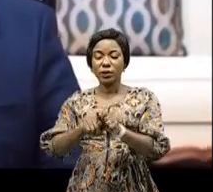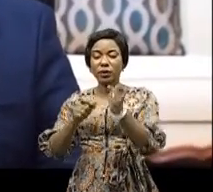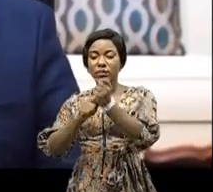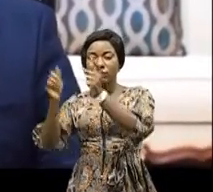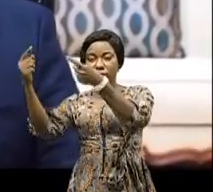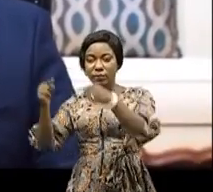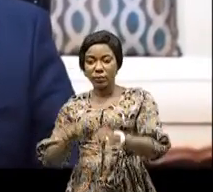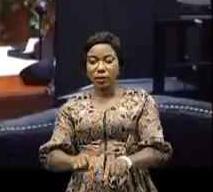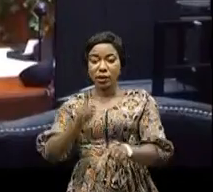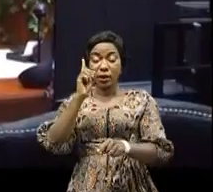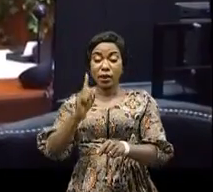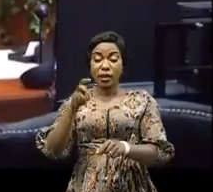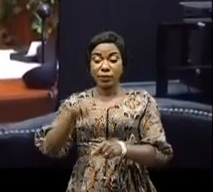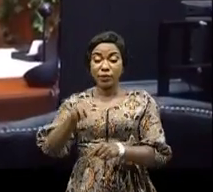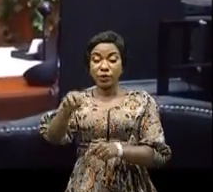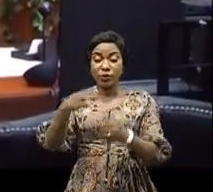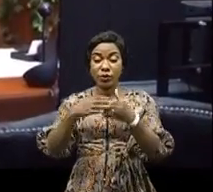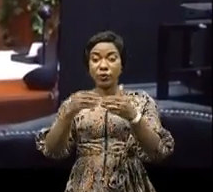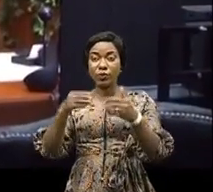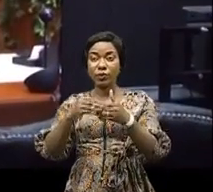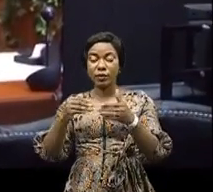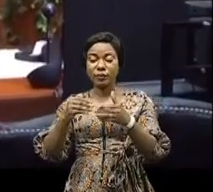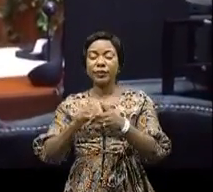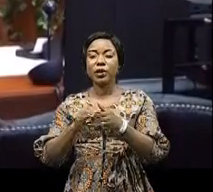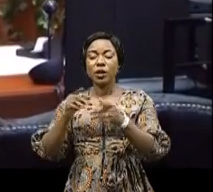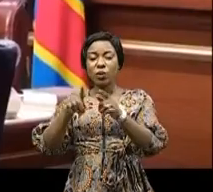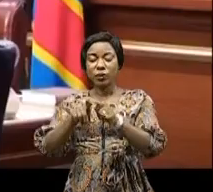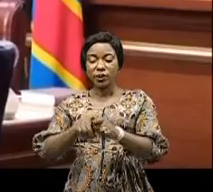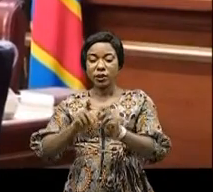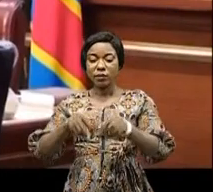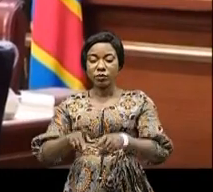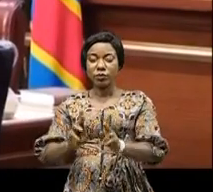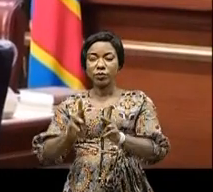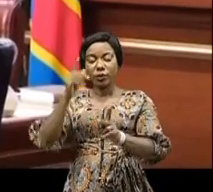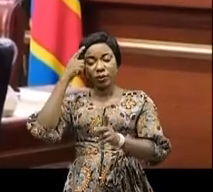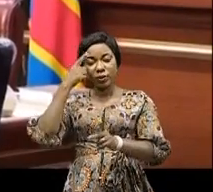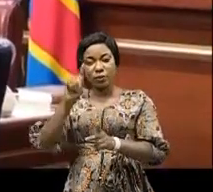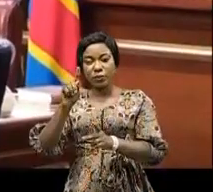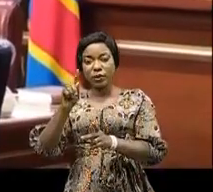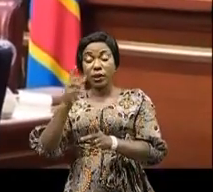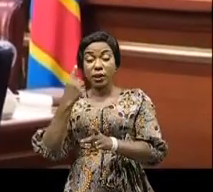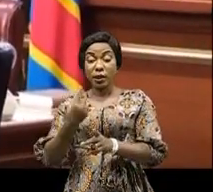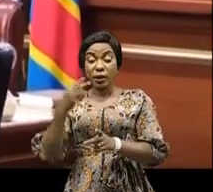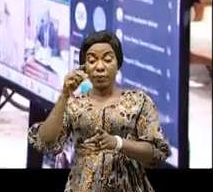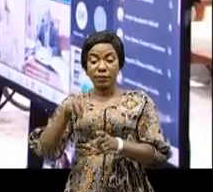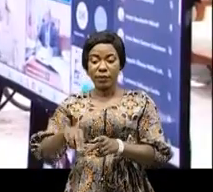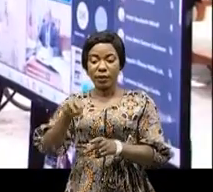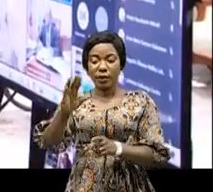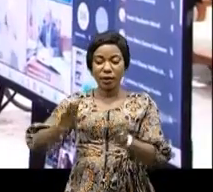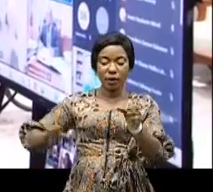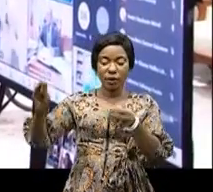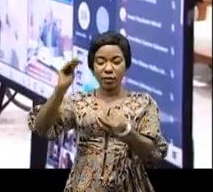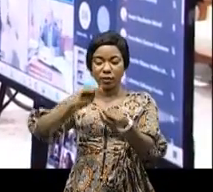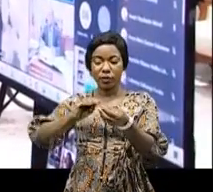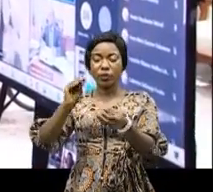à hauteur d'un milliard de dollars américains, avec la possibilité d'octroi d'un milliard de dollars supplémentaires.